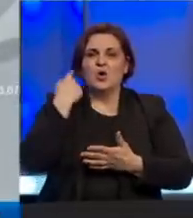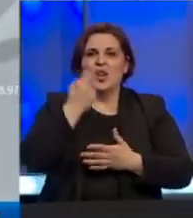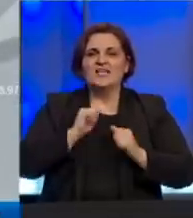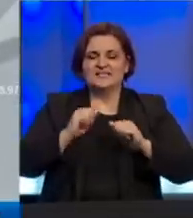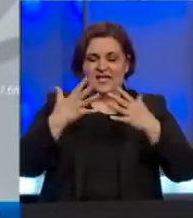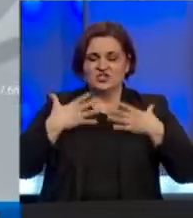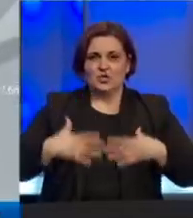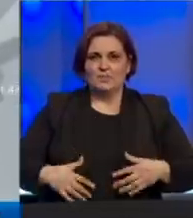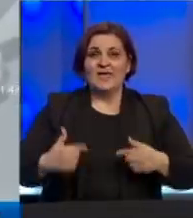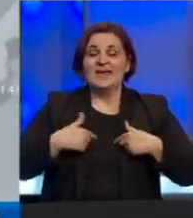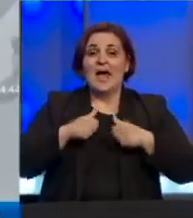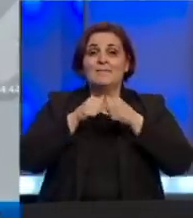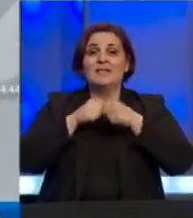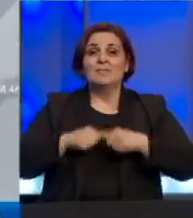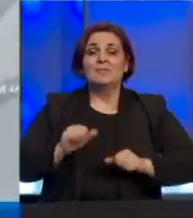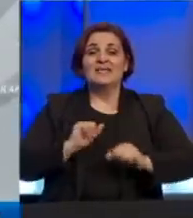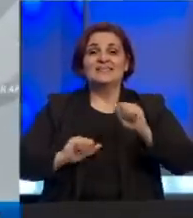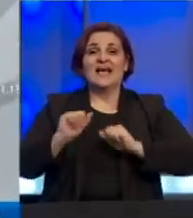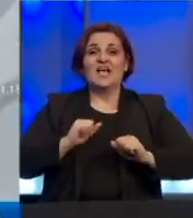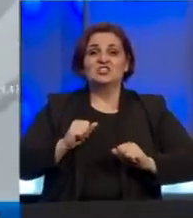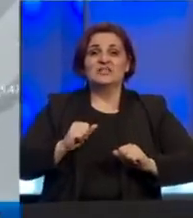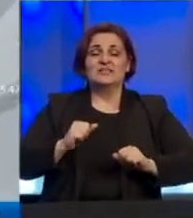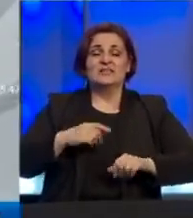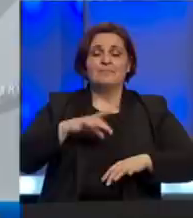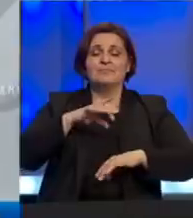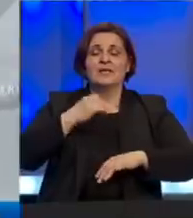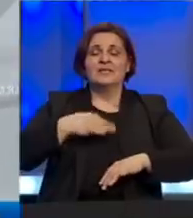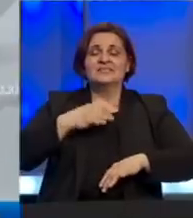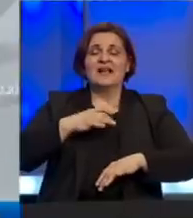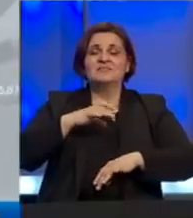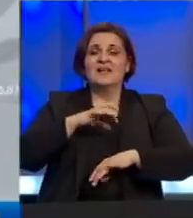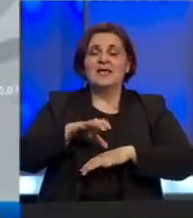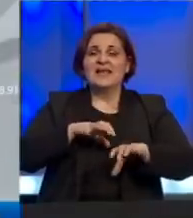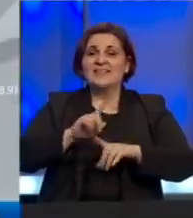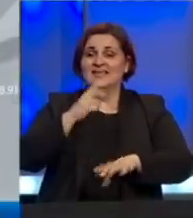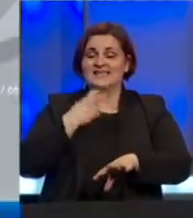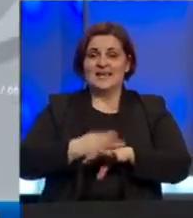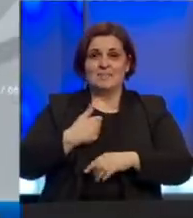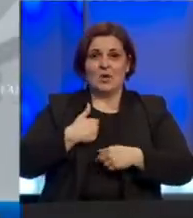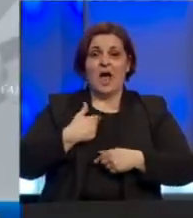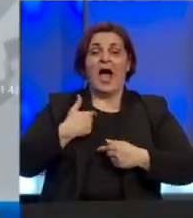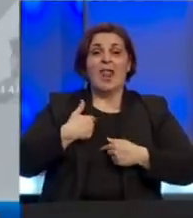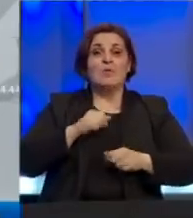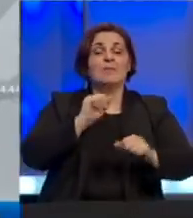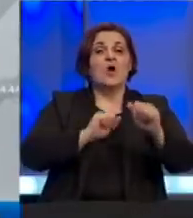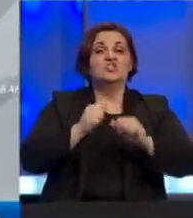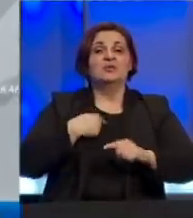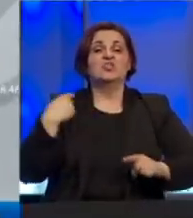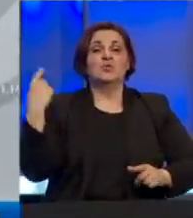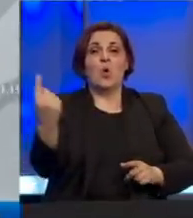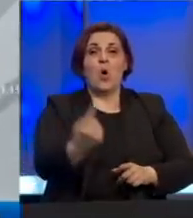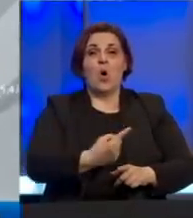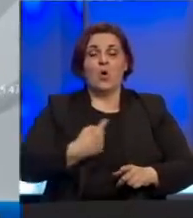opremu, jer nama je prioritet zaštititi prvo zdravstvene radnike, da se mi ne razbolimo, a onda naravno štititi i našu okolinu.